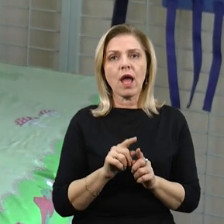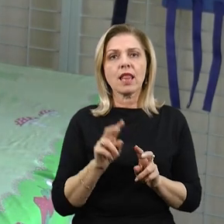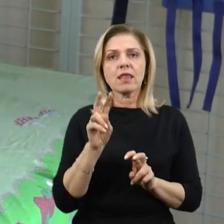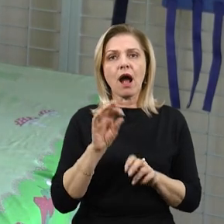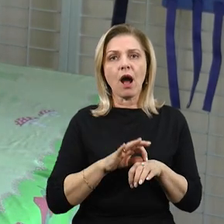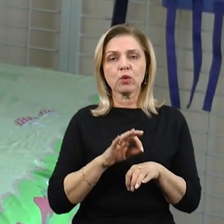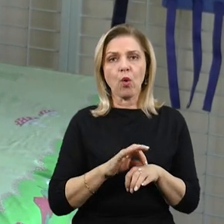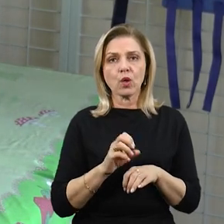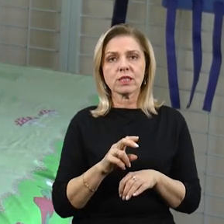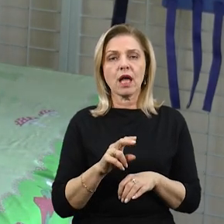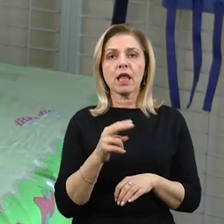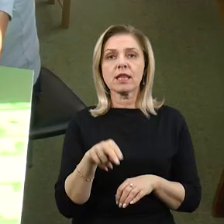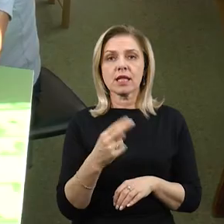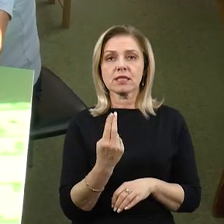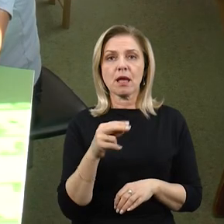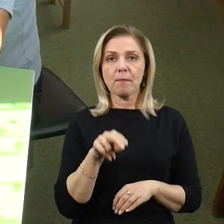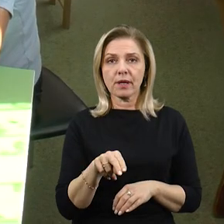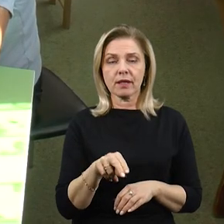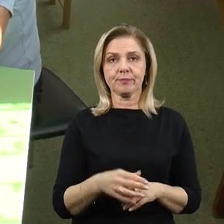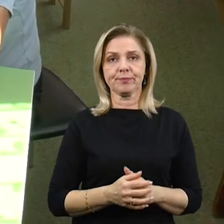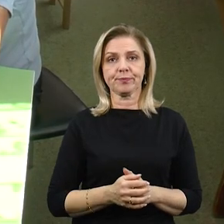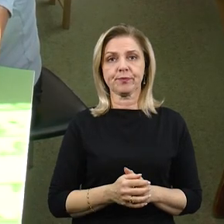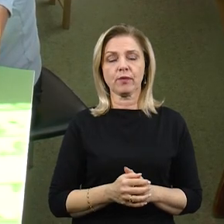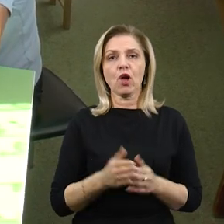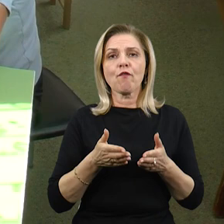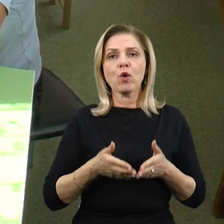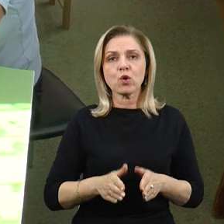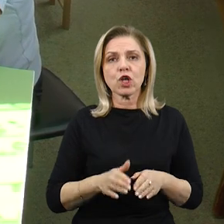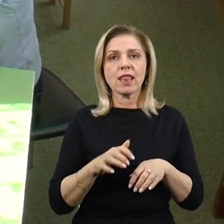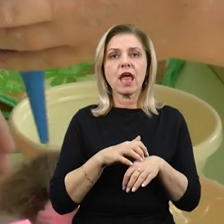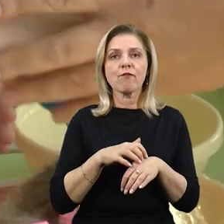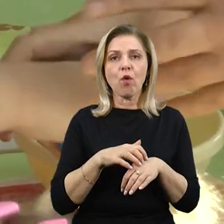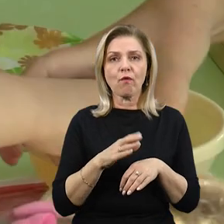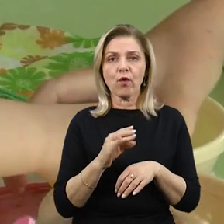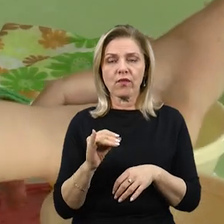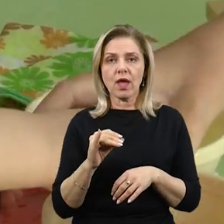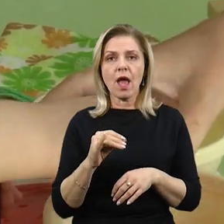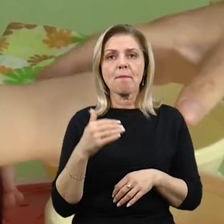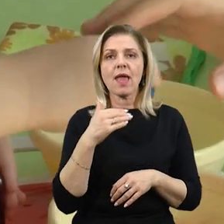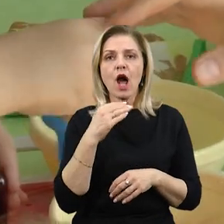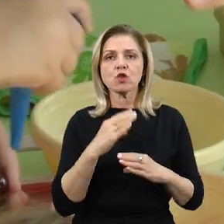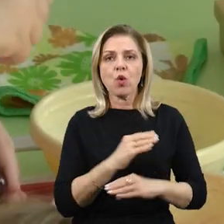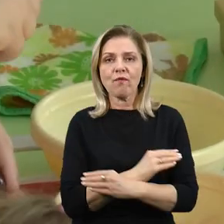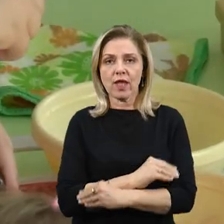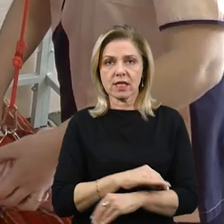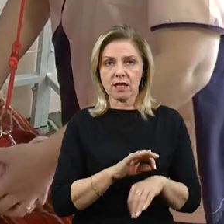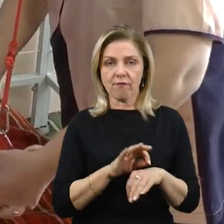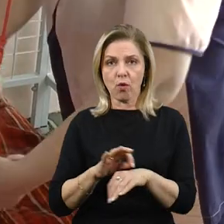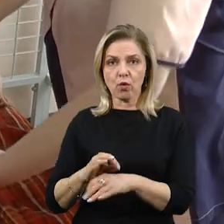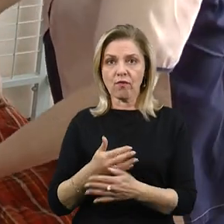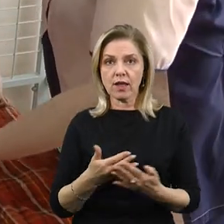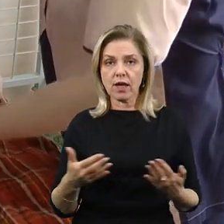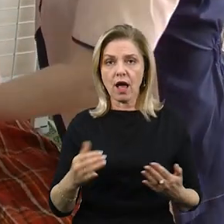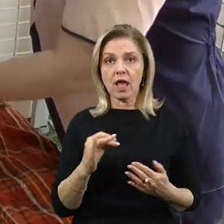дитячий церебральний параліч, вроджені нервово-м'язові захворювання. І при цих